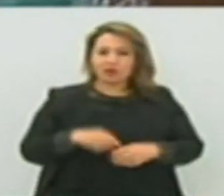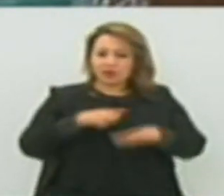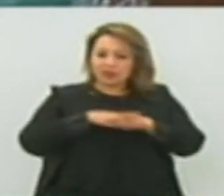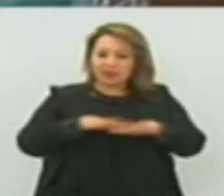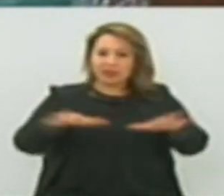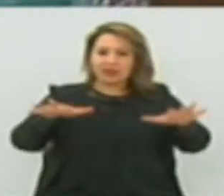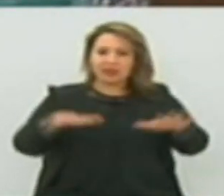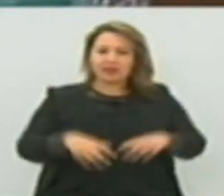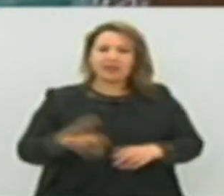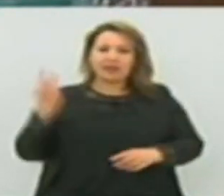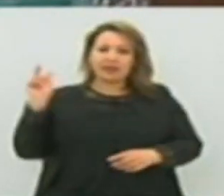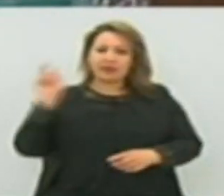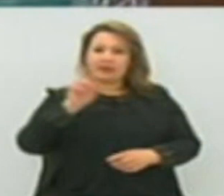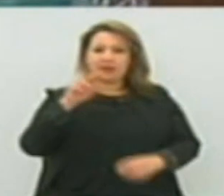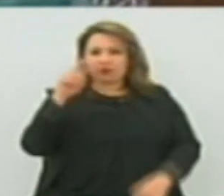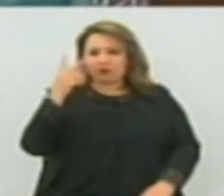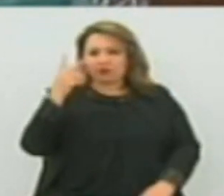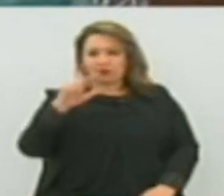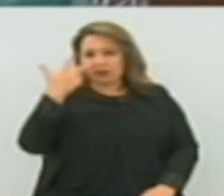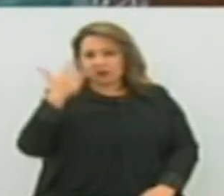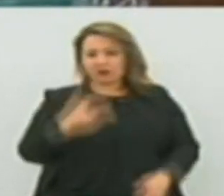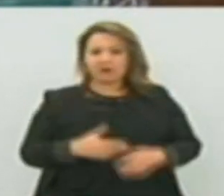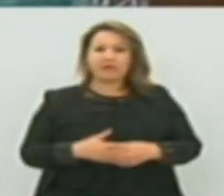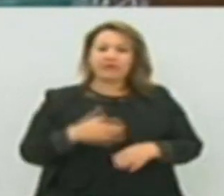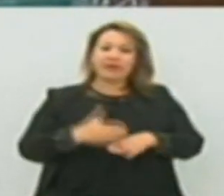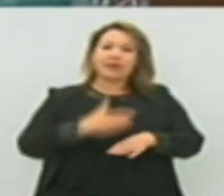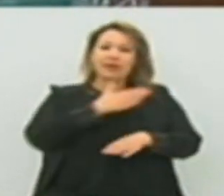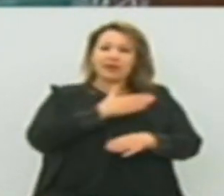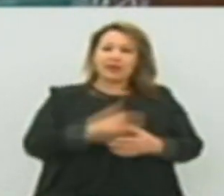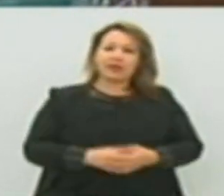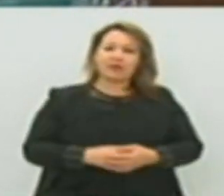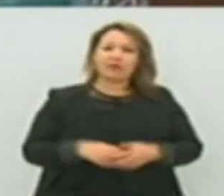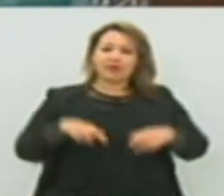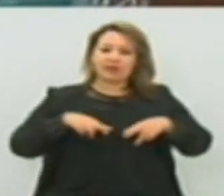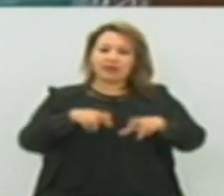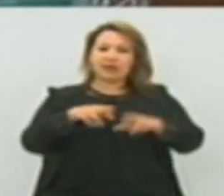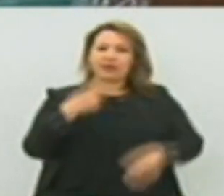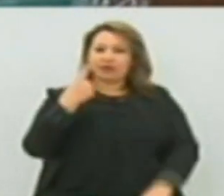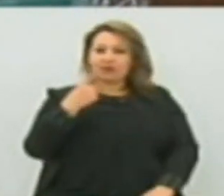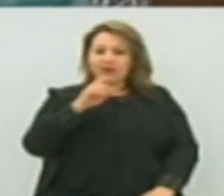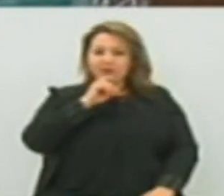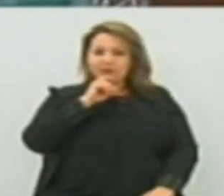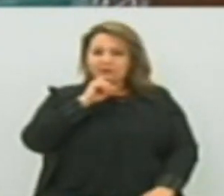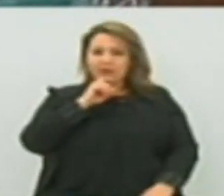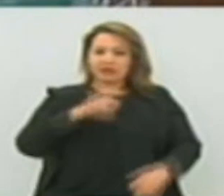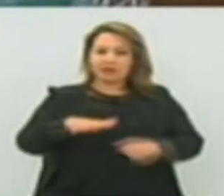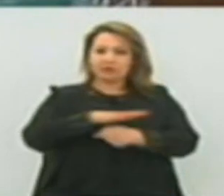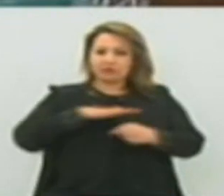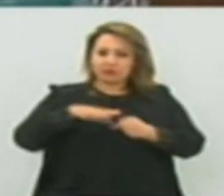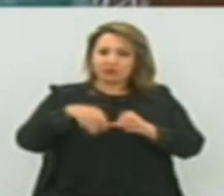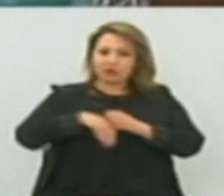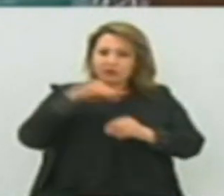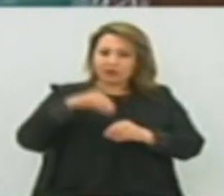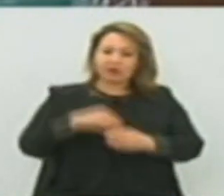طراموائز الخطين 2 و 3 وقبل ذلك الخط رقم 1 لم يكتمل وغلافه المالي موجود